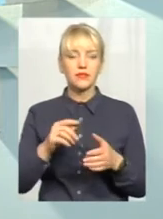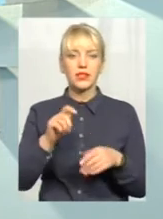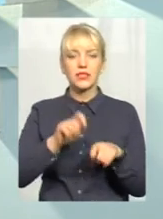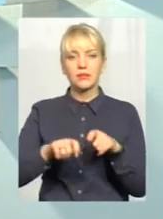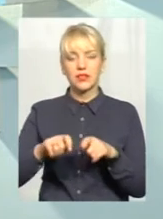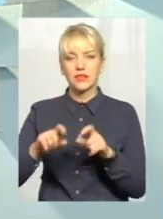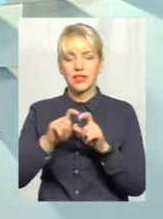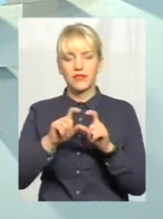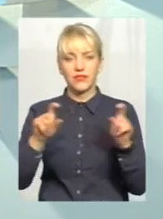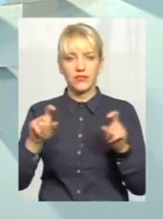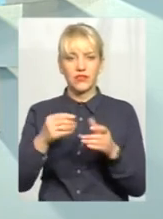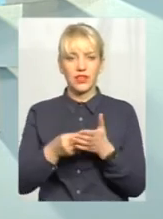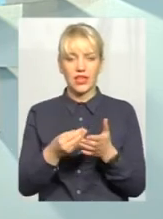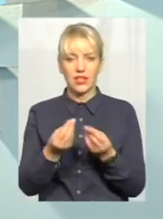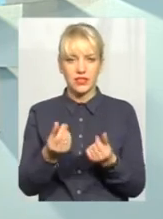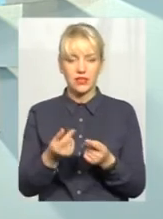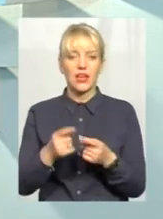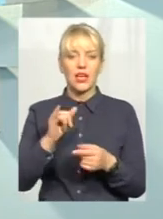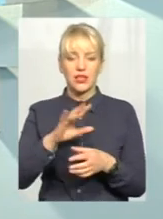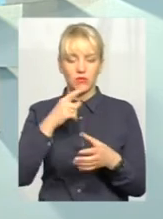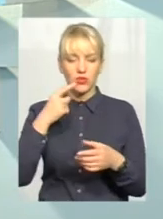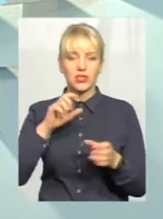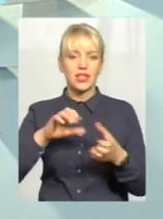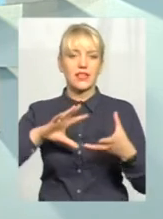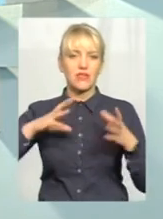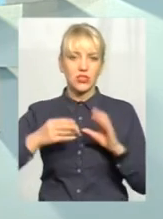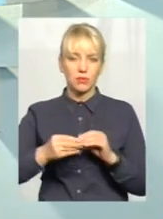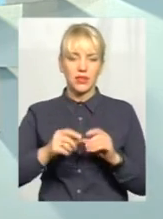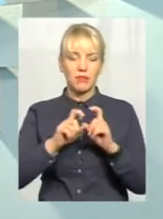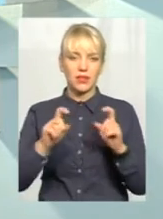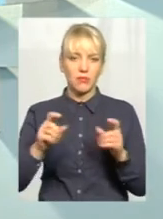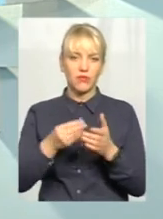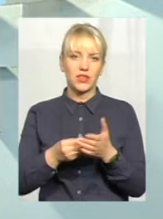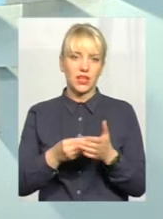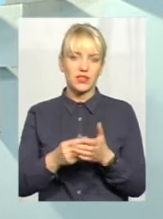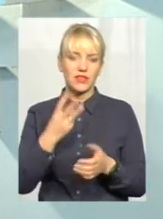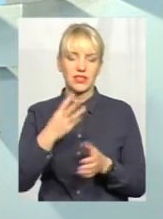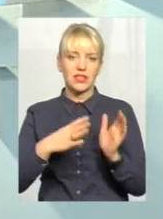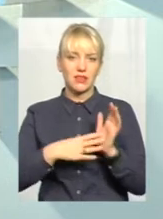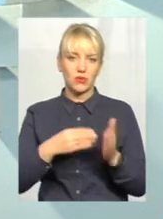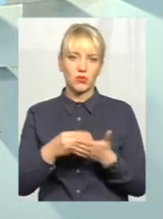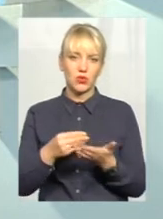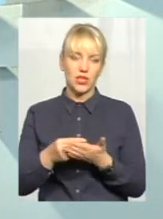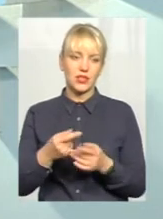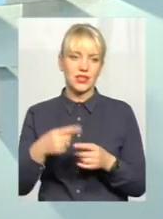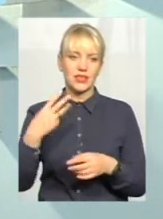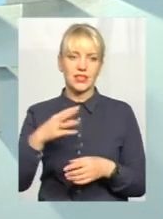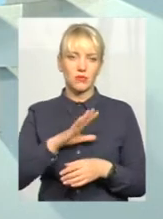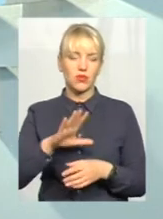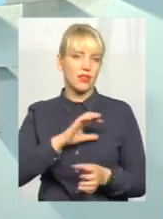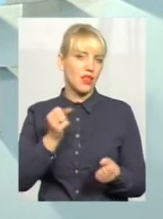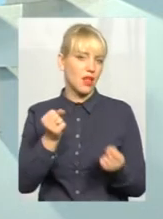Можу єдине сказати, що за висновками департаменту фінансів, з 39 бюджетів 30 були ненапруженими.